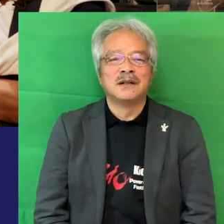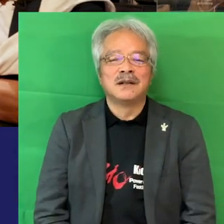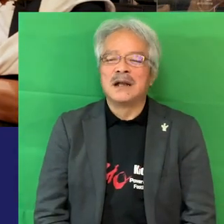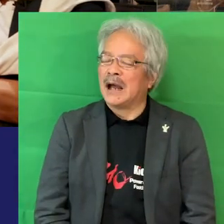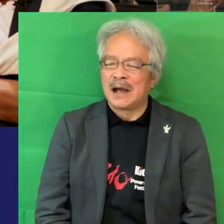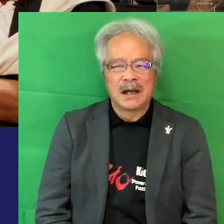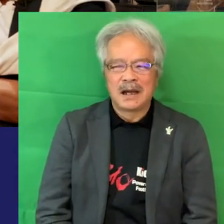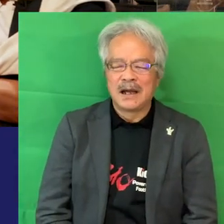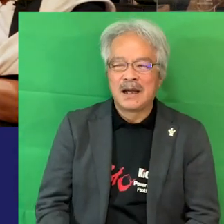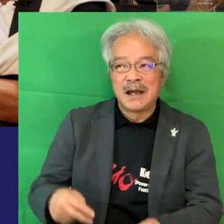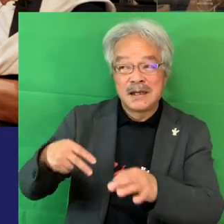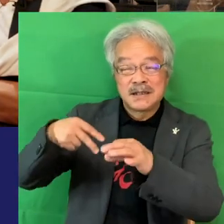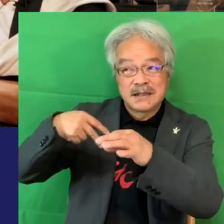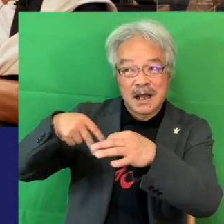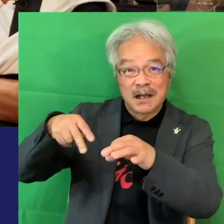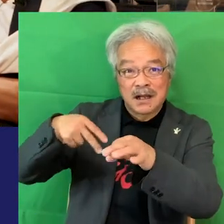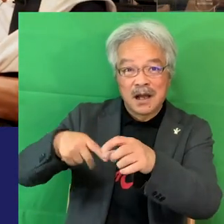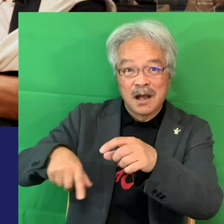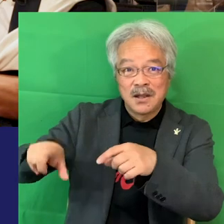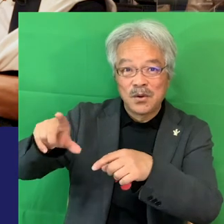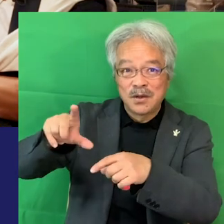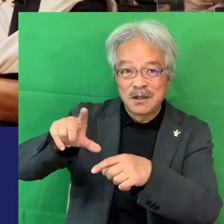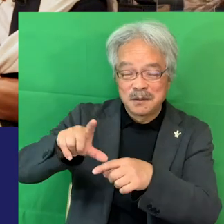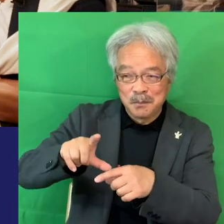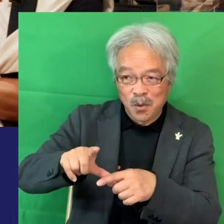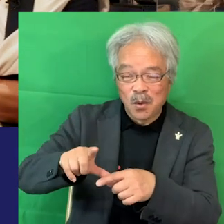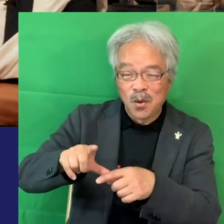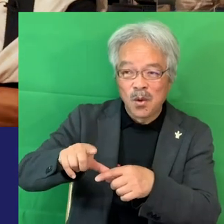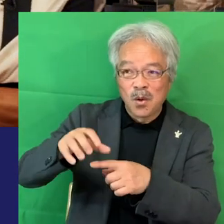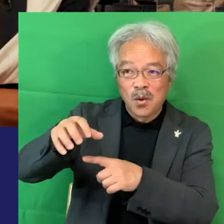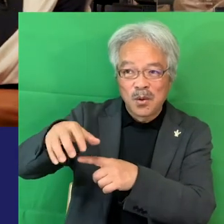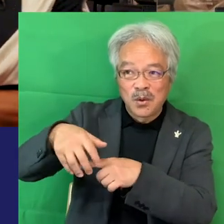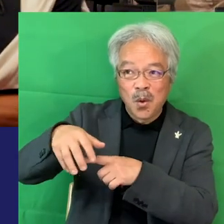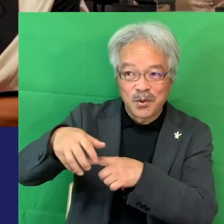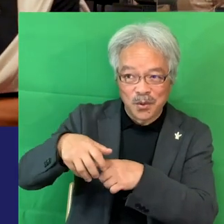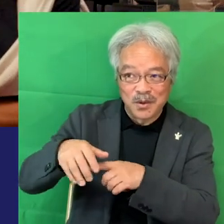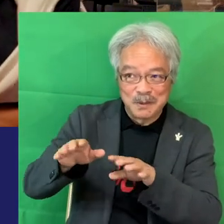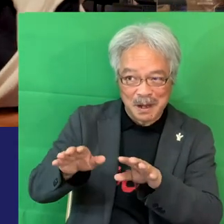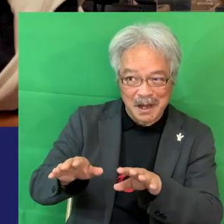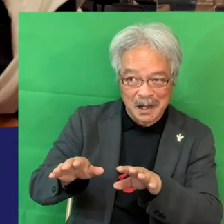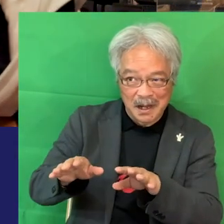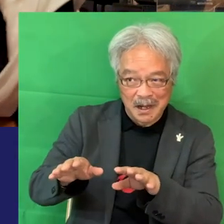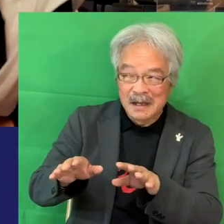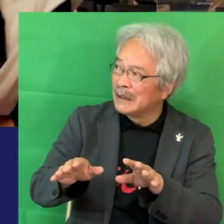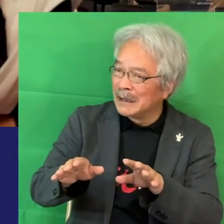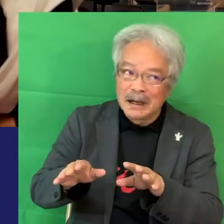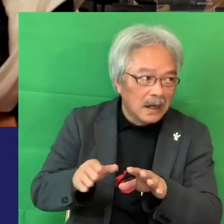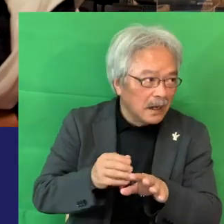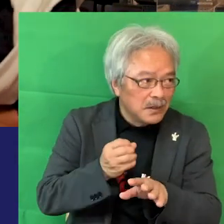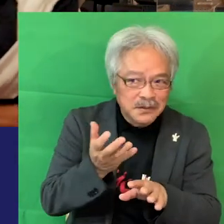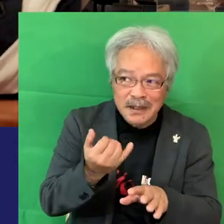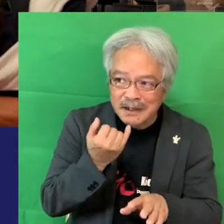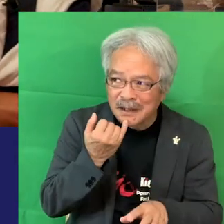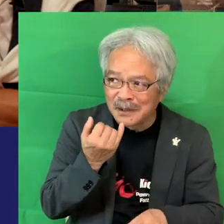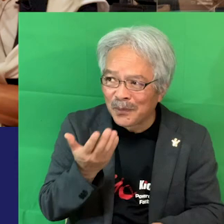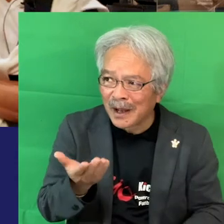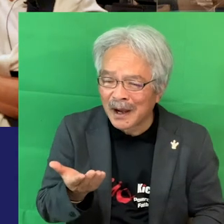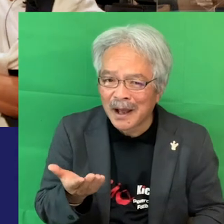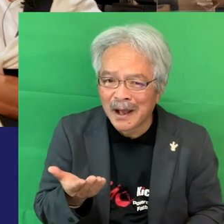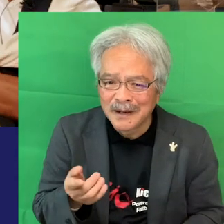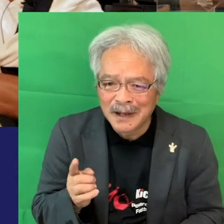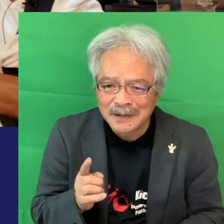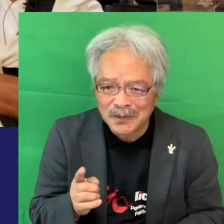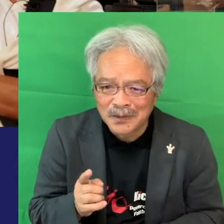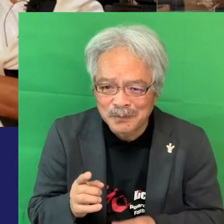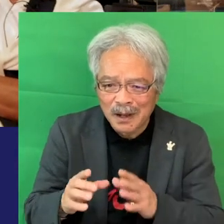ーより農業最悪今言っていいのかな、俺みたいなハンだろ